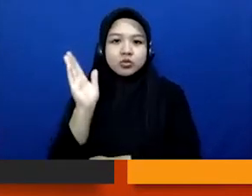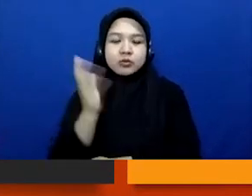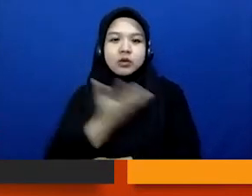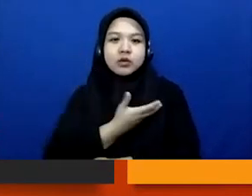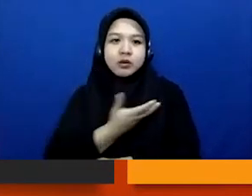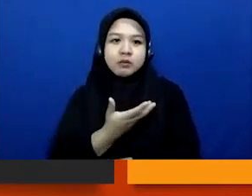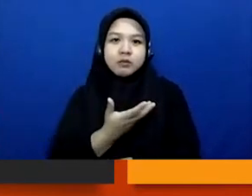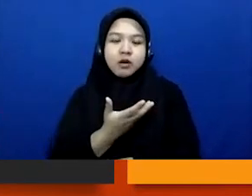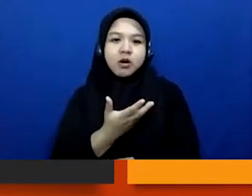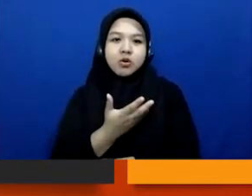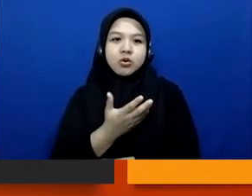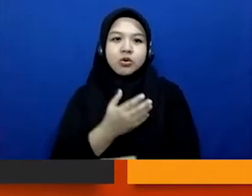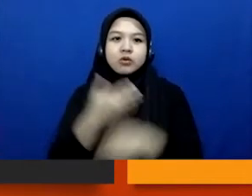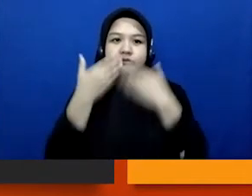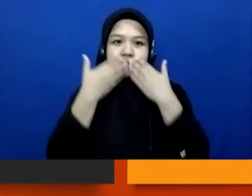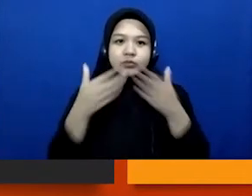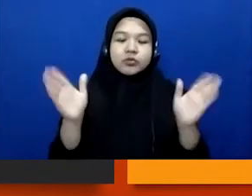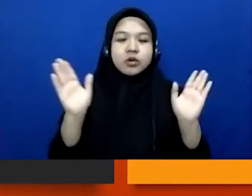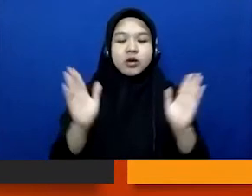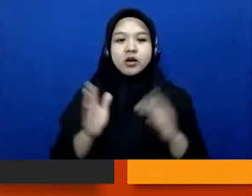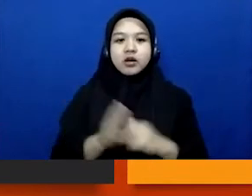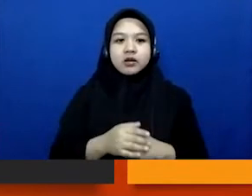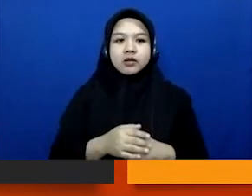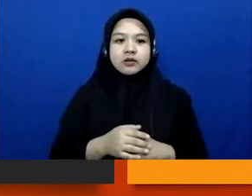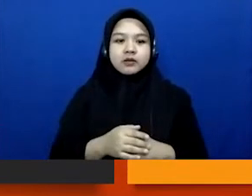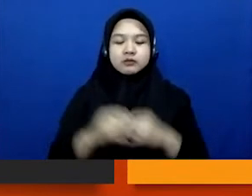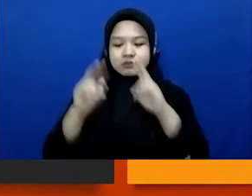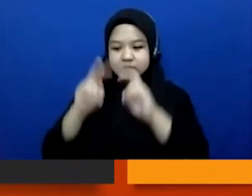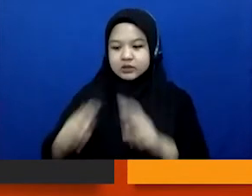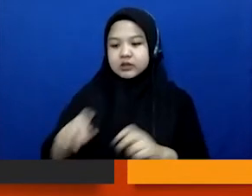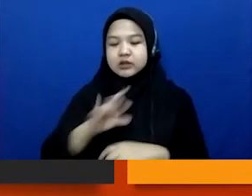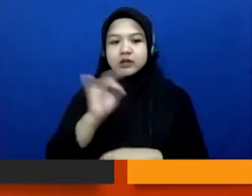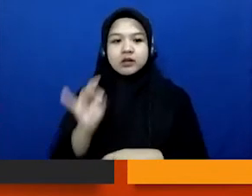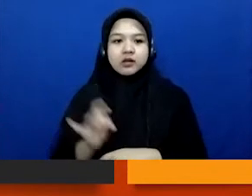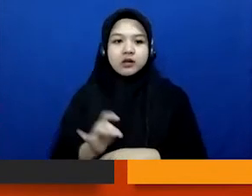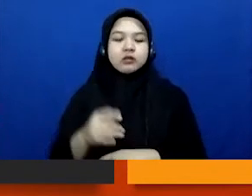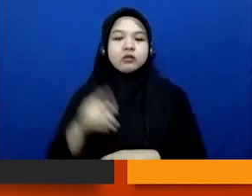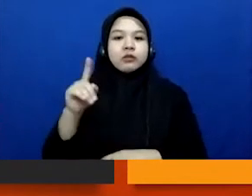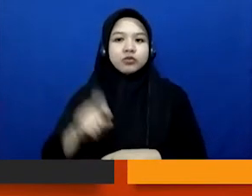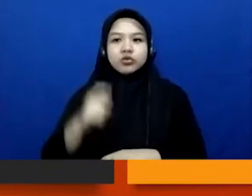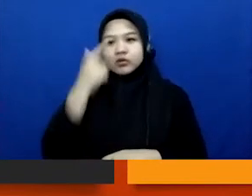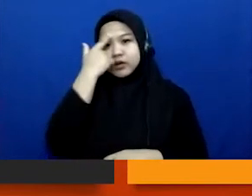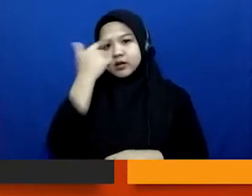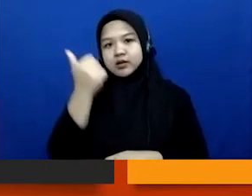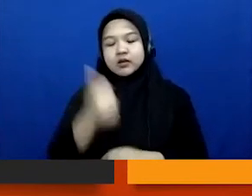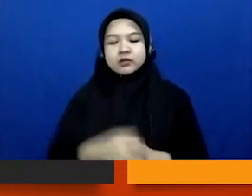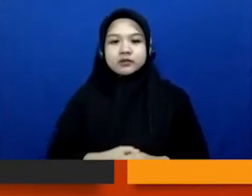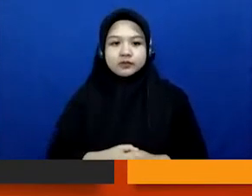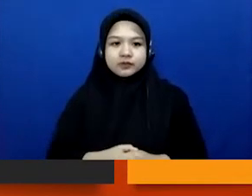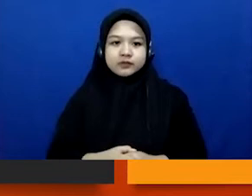berkata terus terang menelisik dan segala macam ini ada keahliannya kemudian